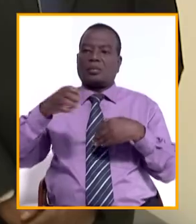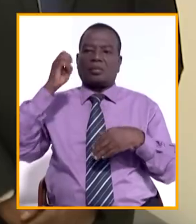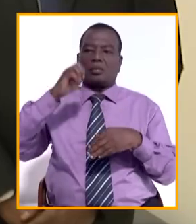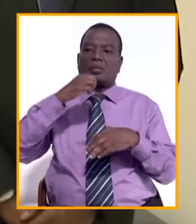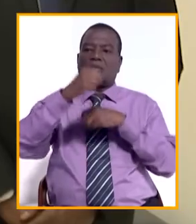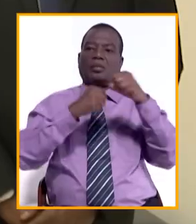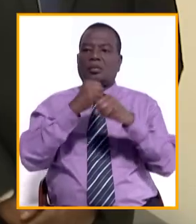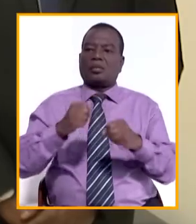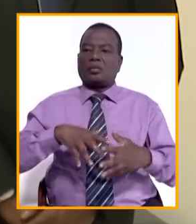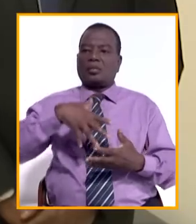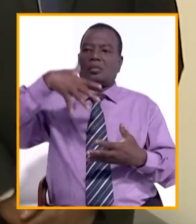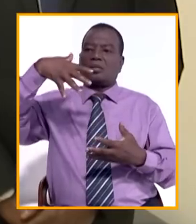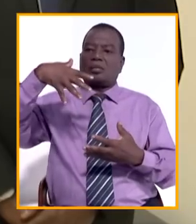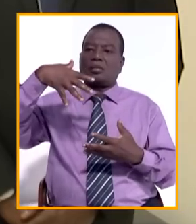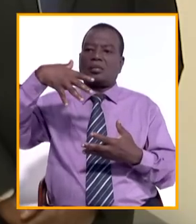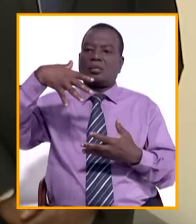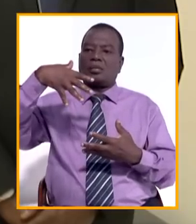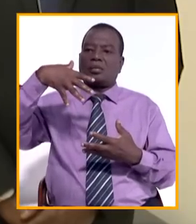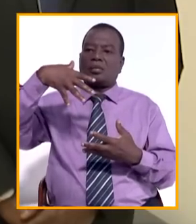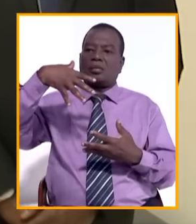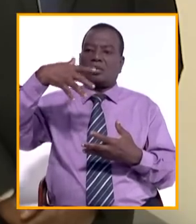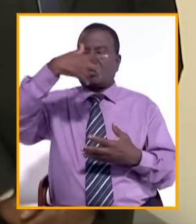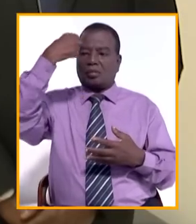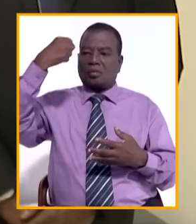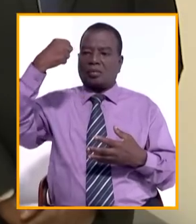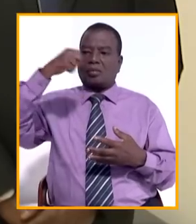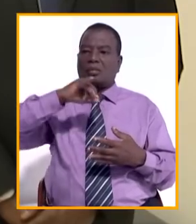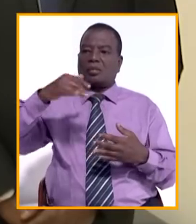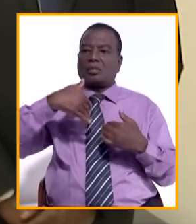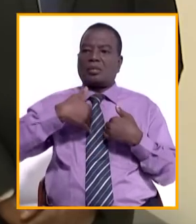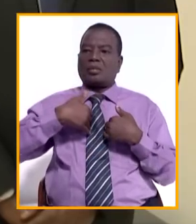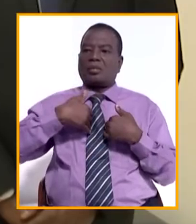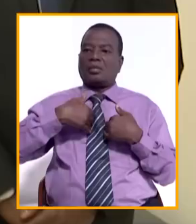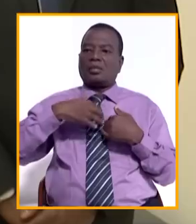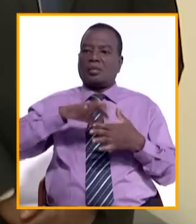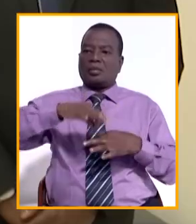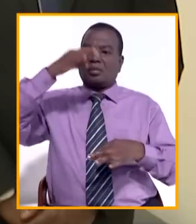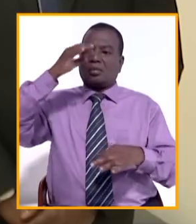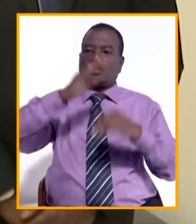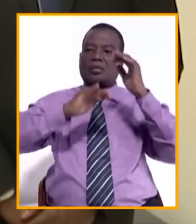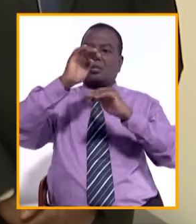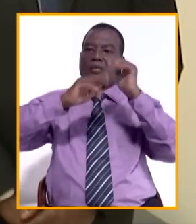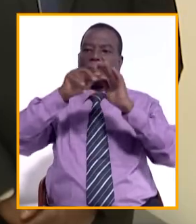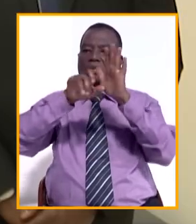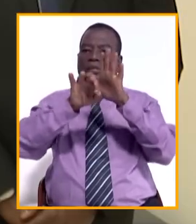riche parce qu'il y a eu un esprit constructif.